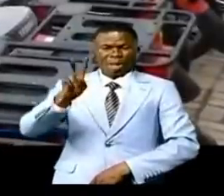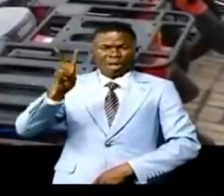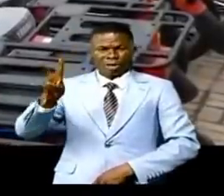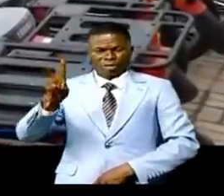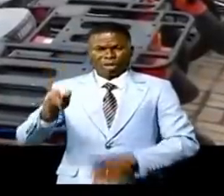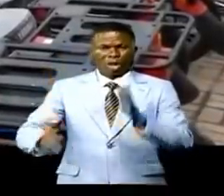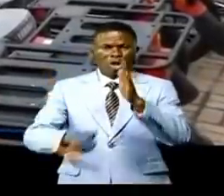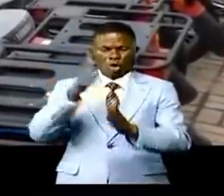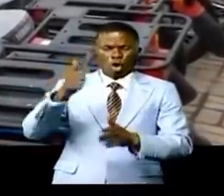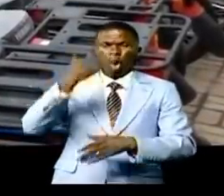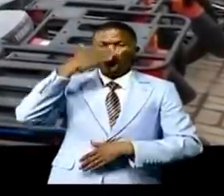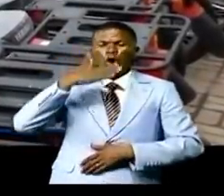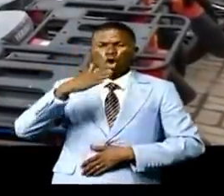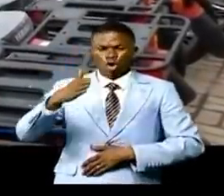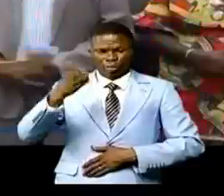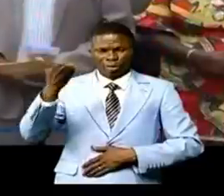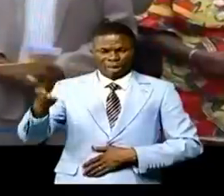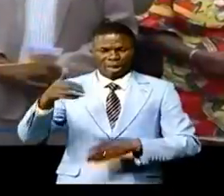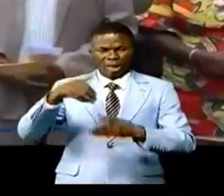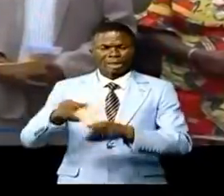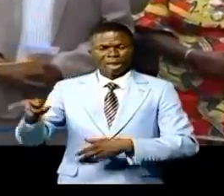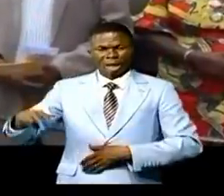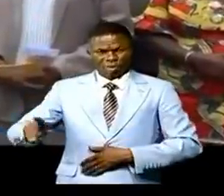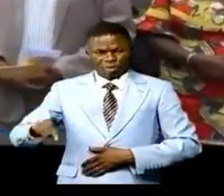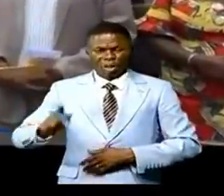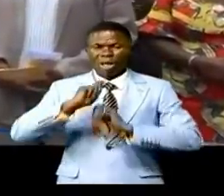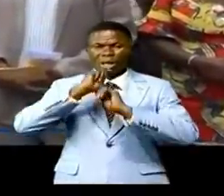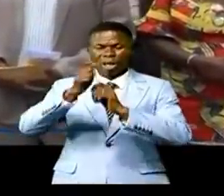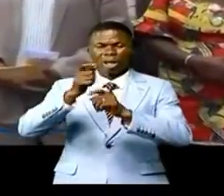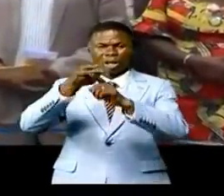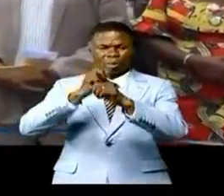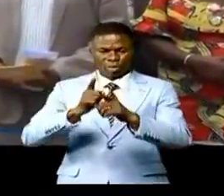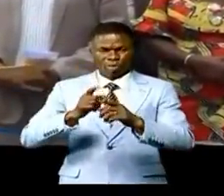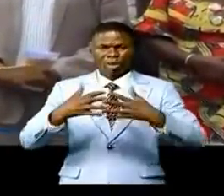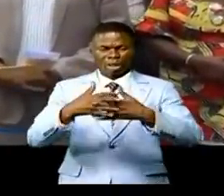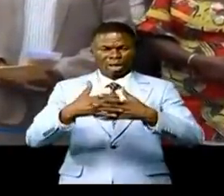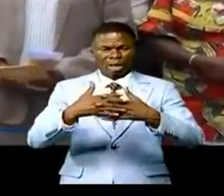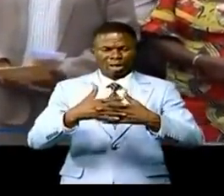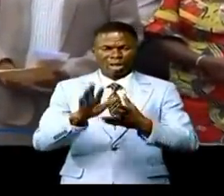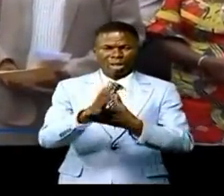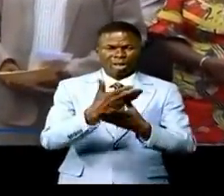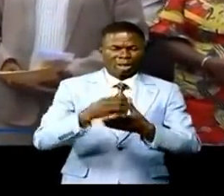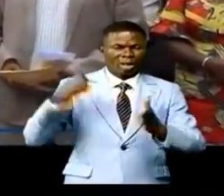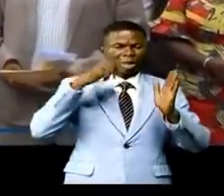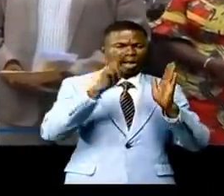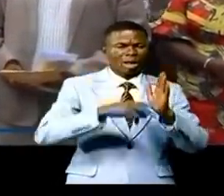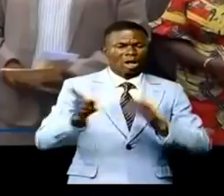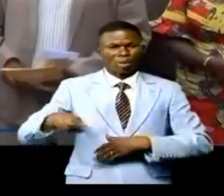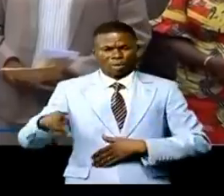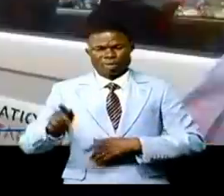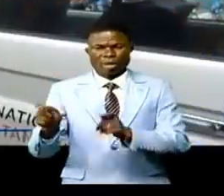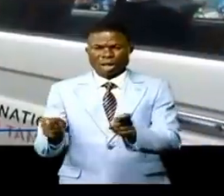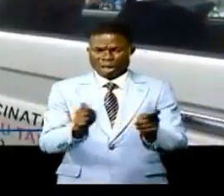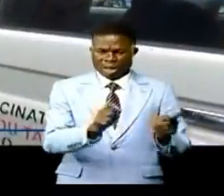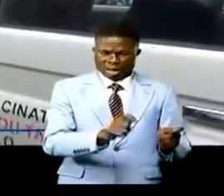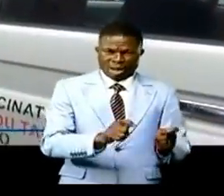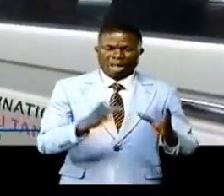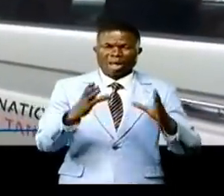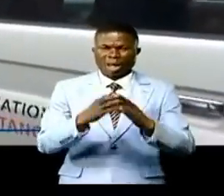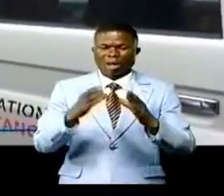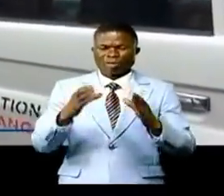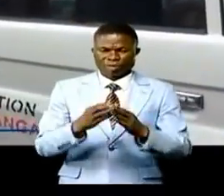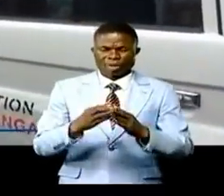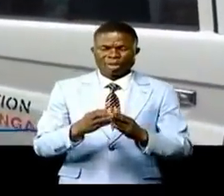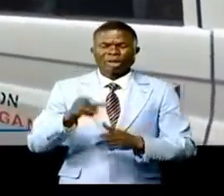aux 11 zones de santé que compte la province. Ce don est un fruit du partenariat bilatéral entre le gouvernement provincial du Tanganyika qui pilote le